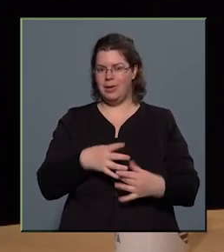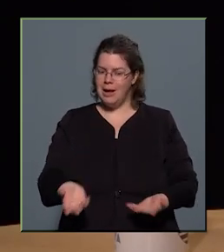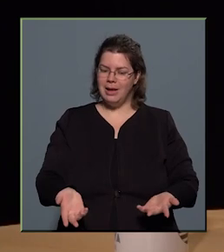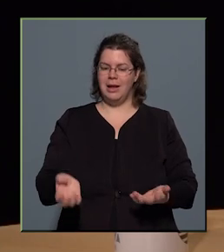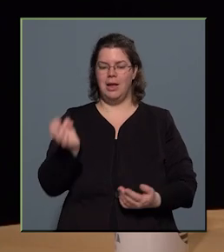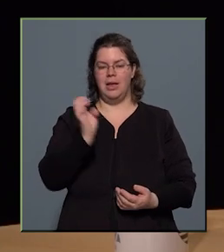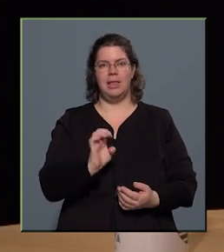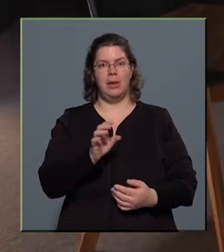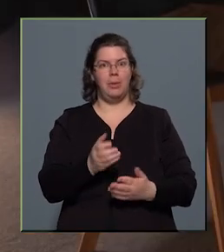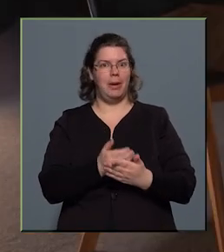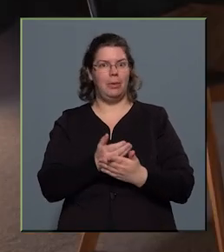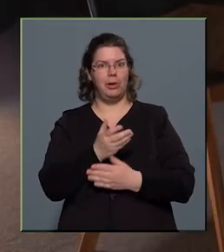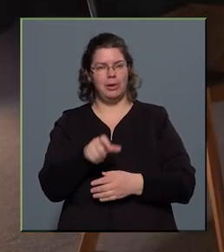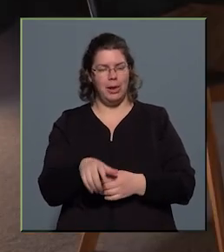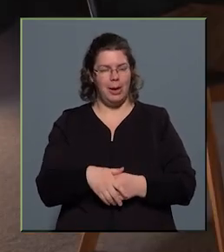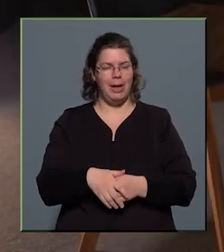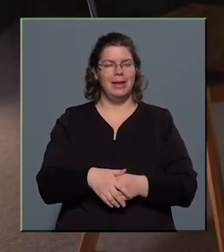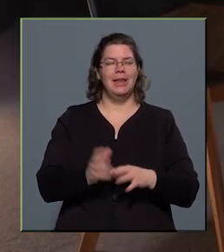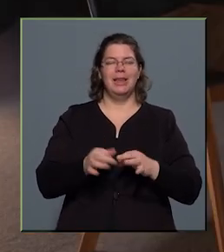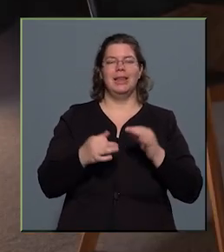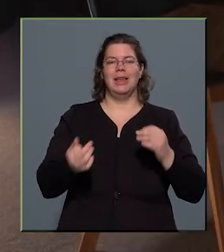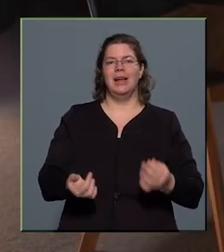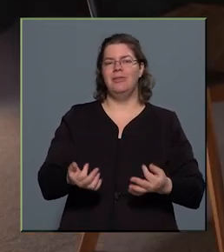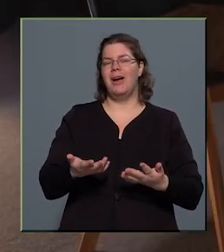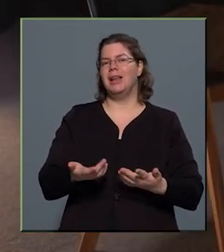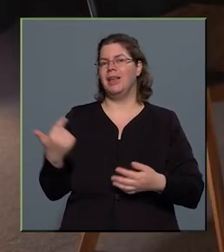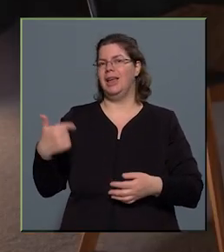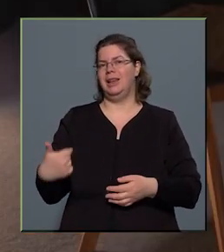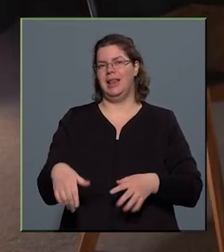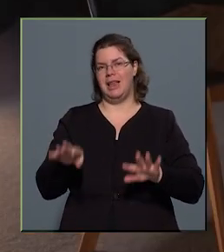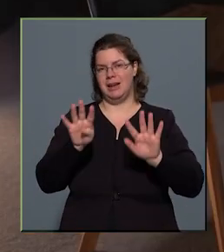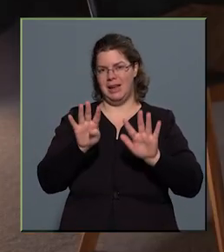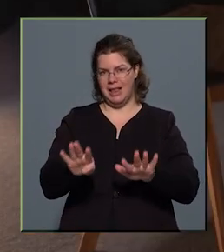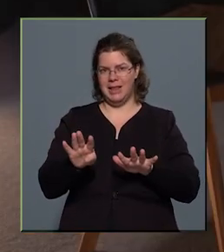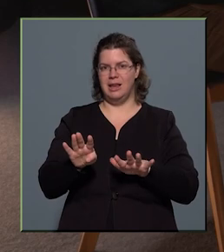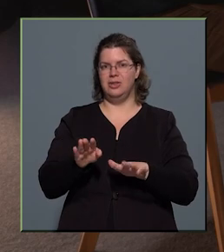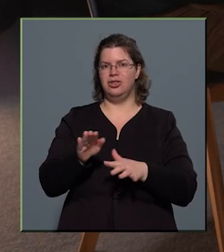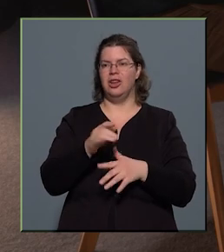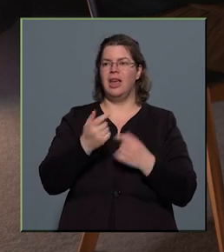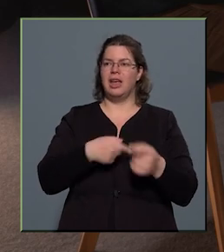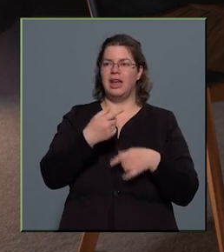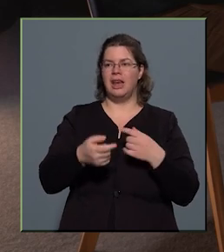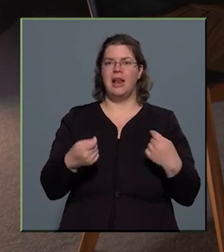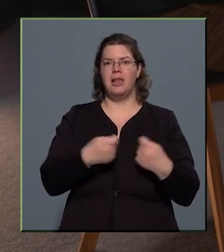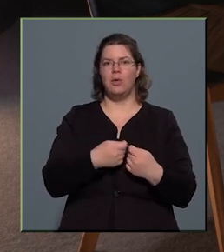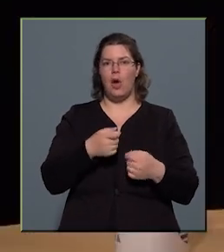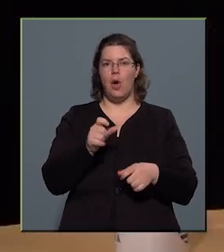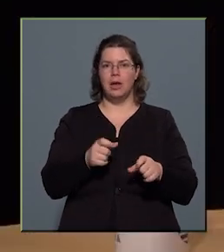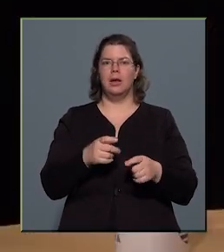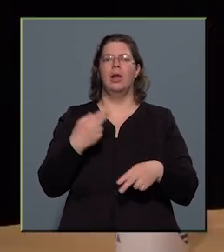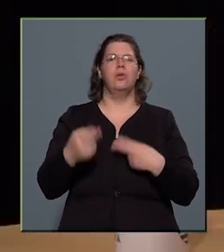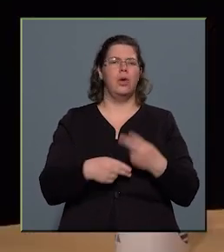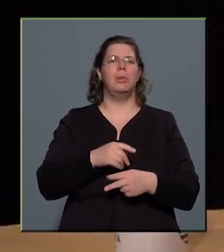európai újoncokat. Nyilván a 2009-es generáció tagjai, azok folyamatosan repülnek,